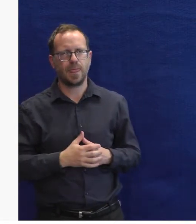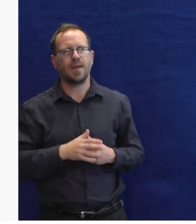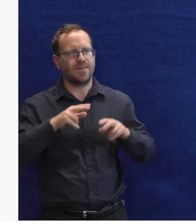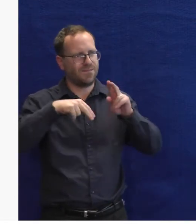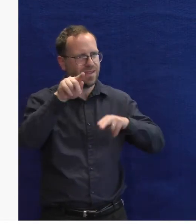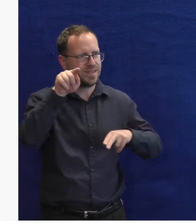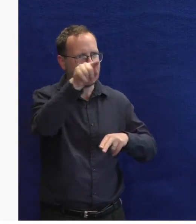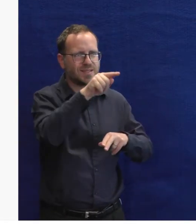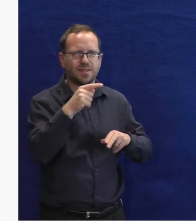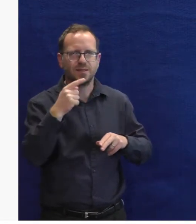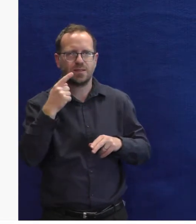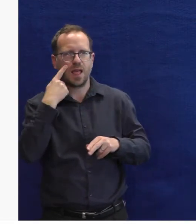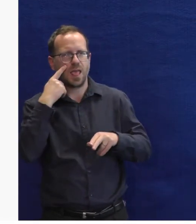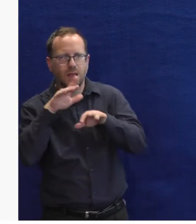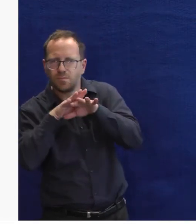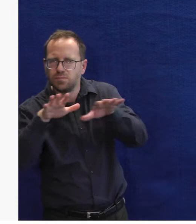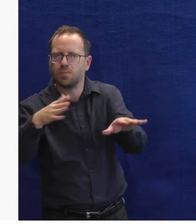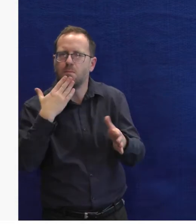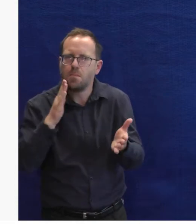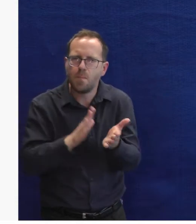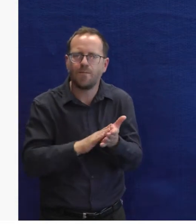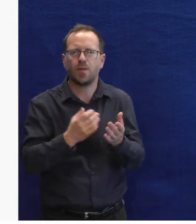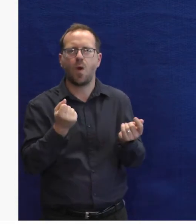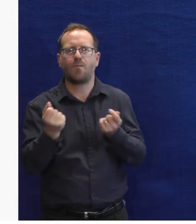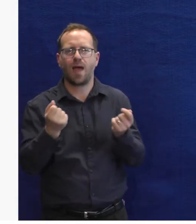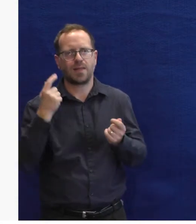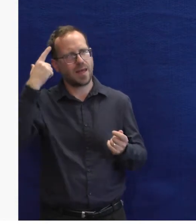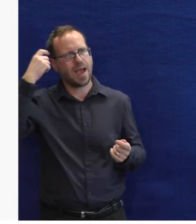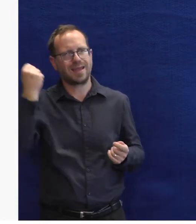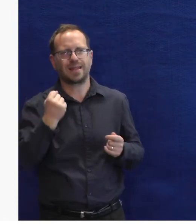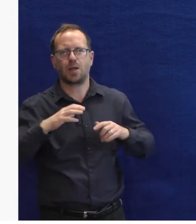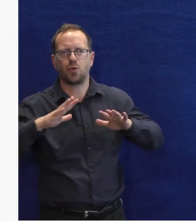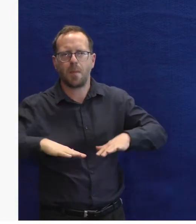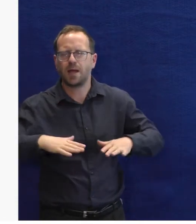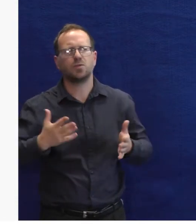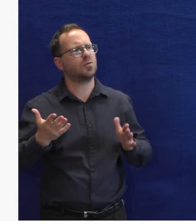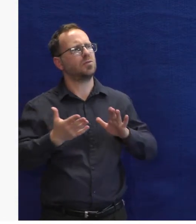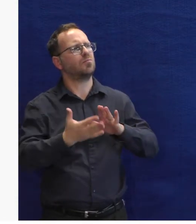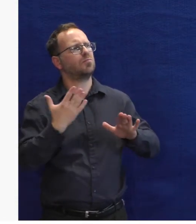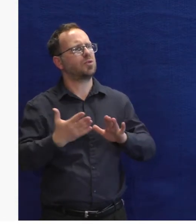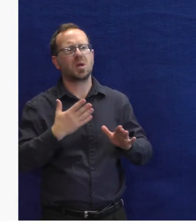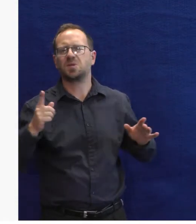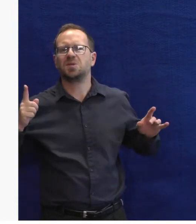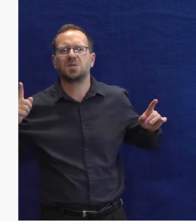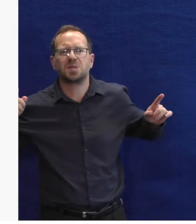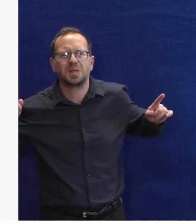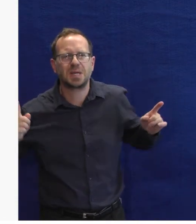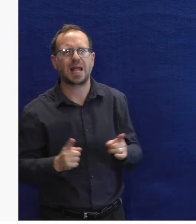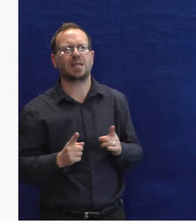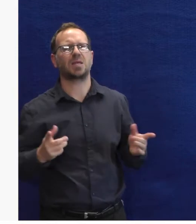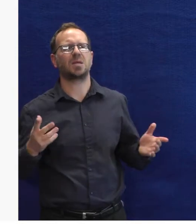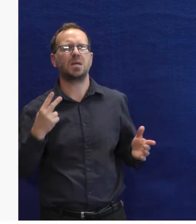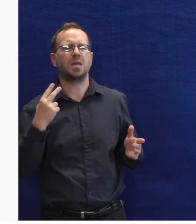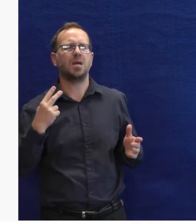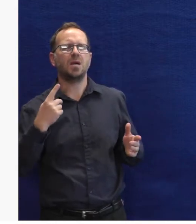spousty diskuzí, většina lidí si ty cesty našla, dokáže tu chytré domácnost nějak ovládat, ale určitě to není optimální. Jsou to